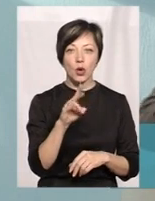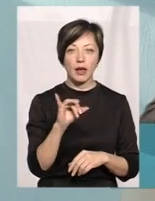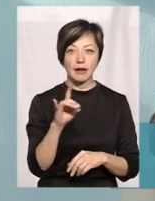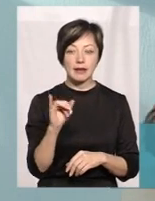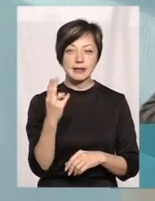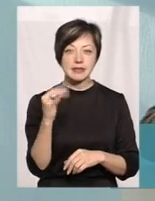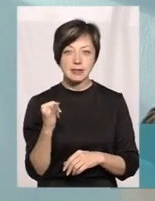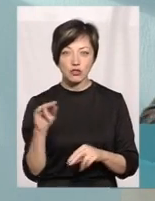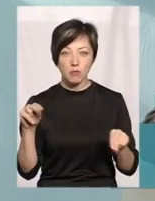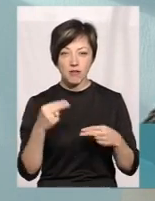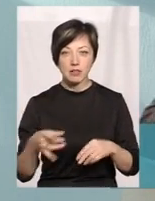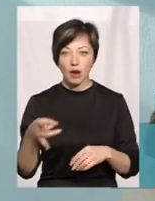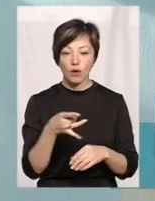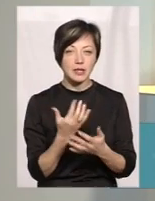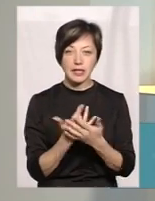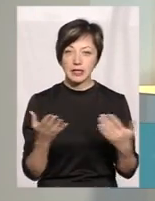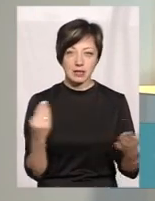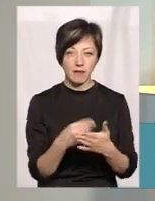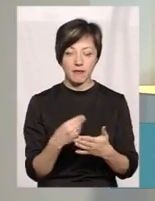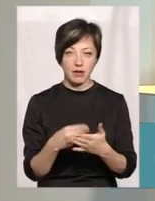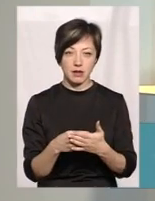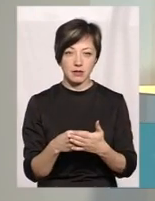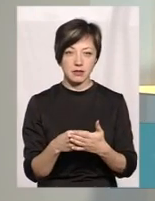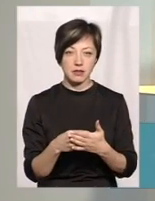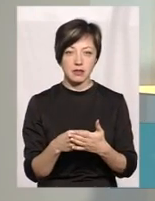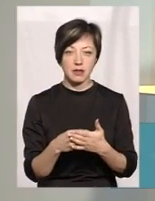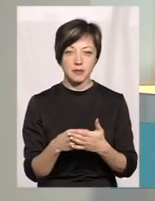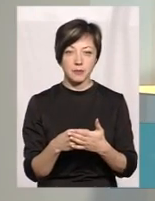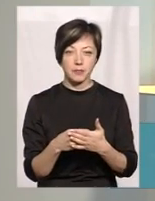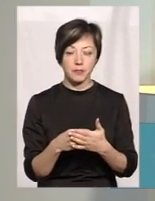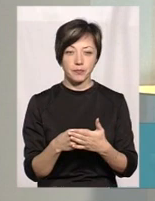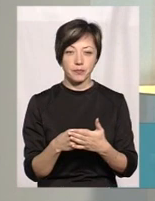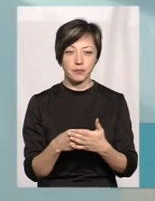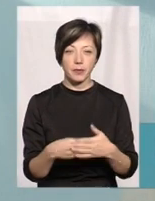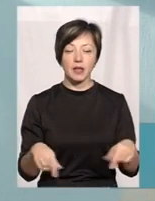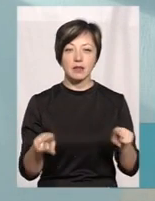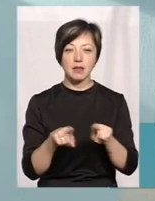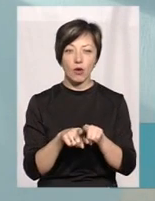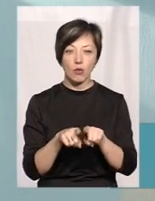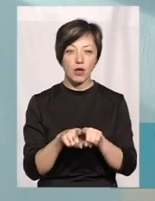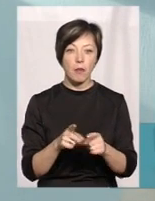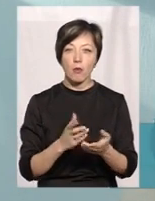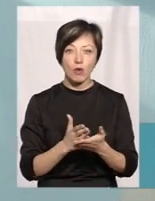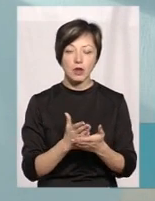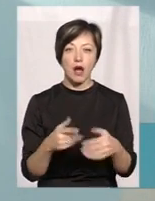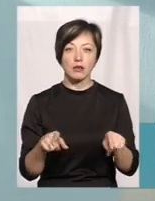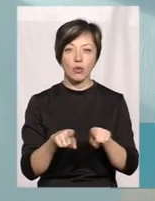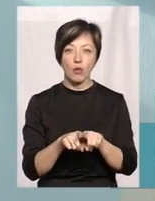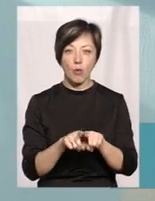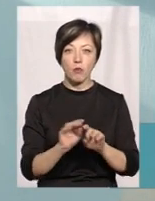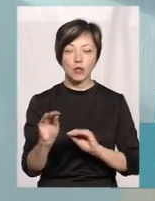Тому от дуже різна така вартість такої, ну не послуги, а такого